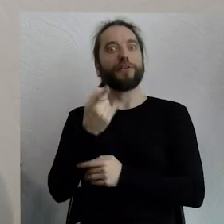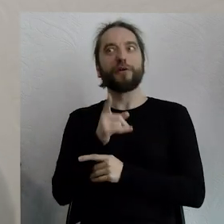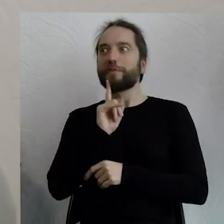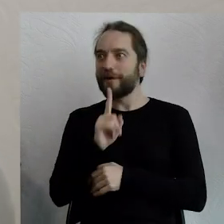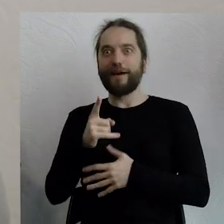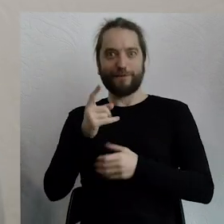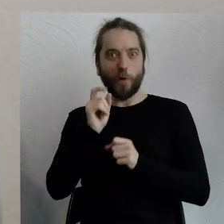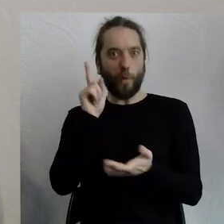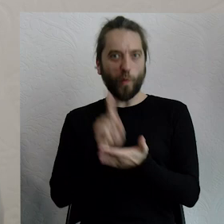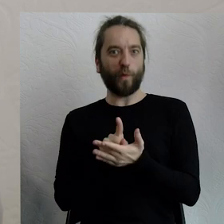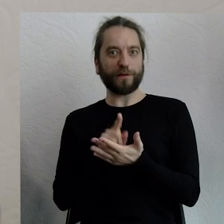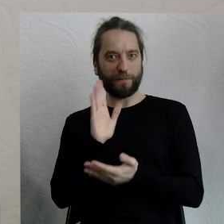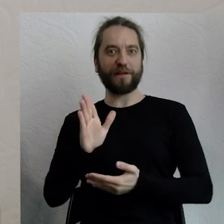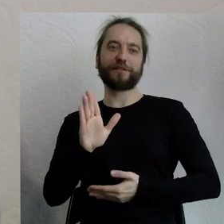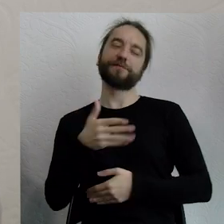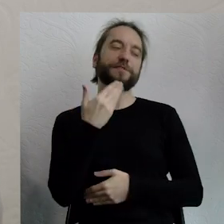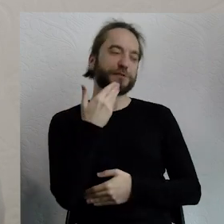dziękuję za to.